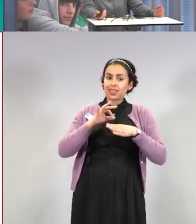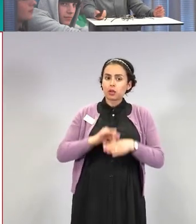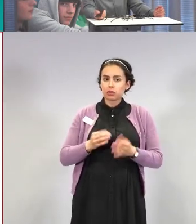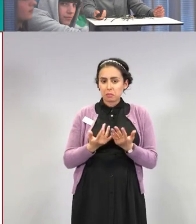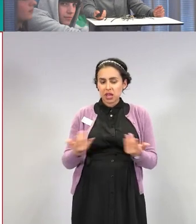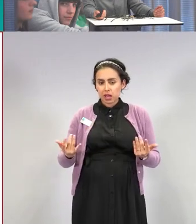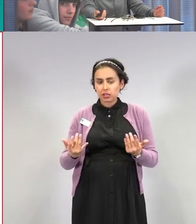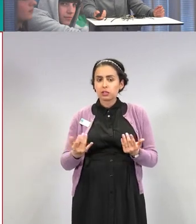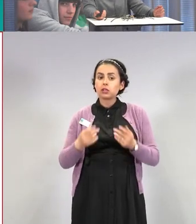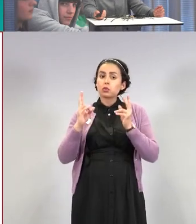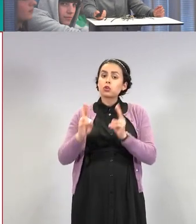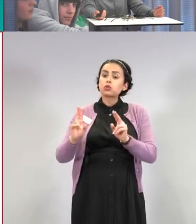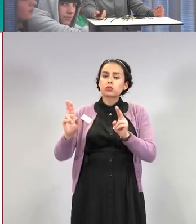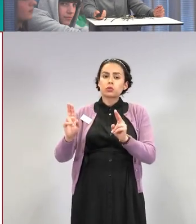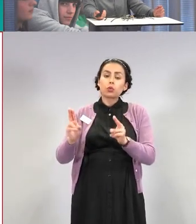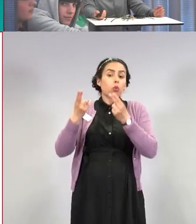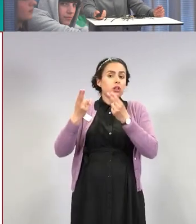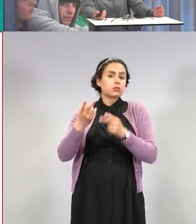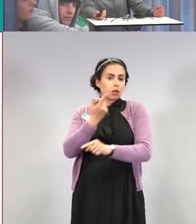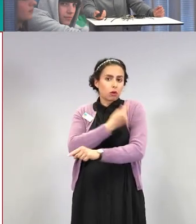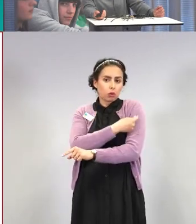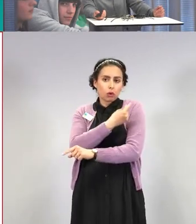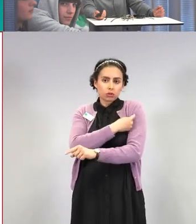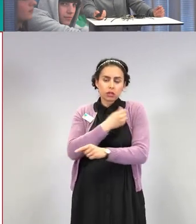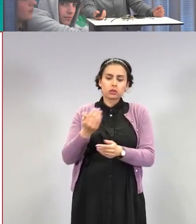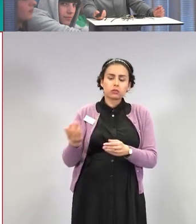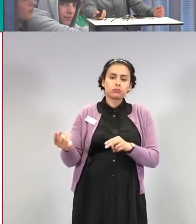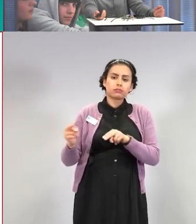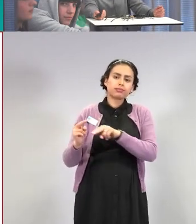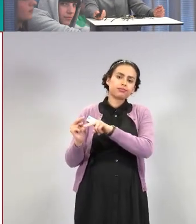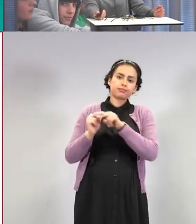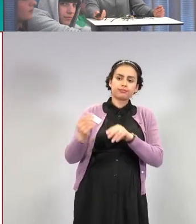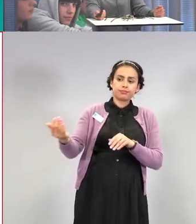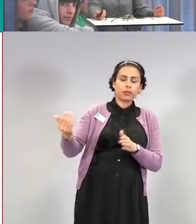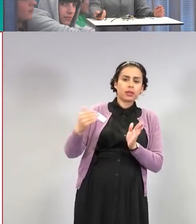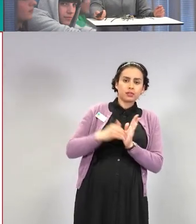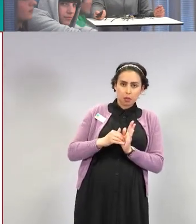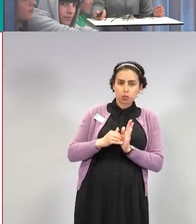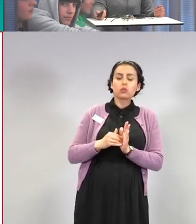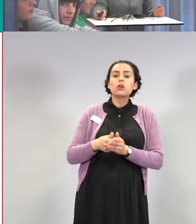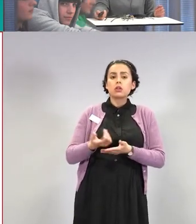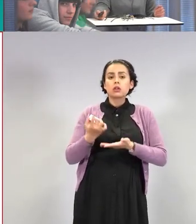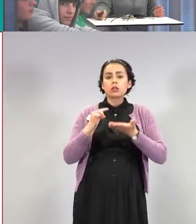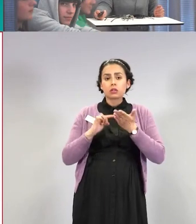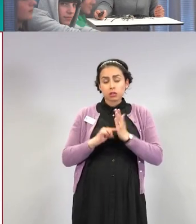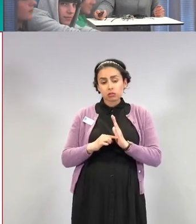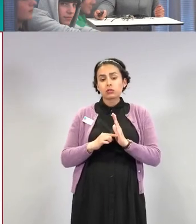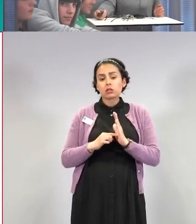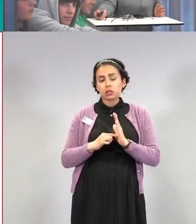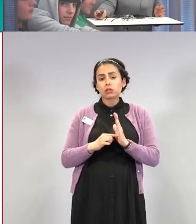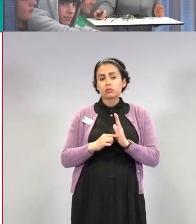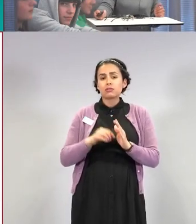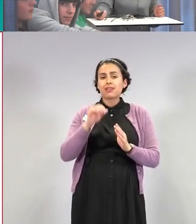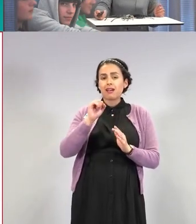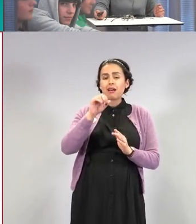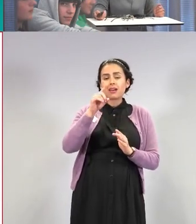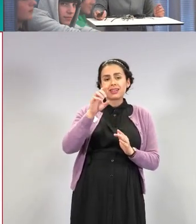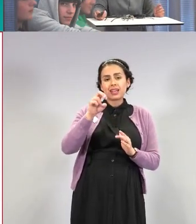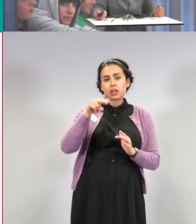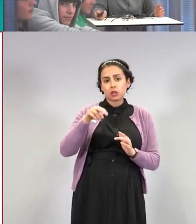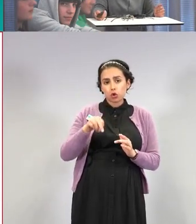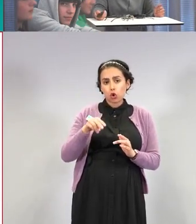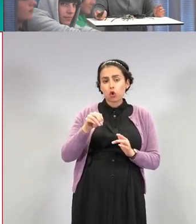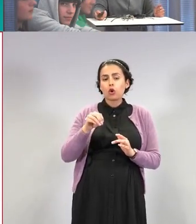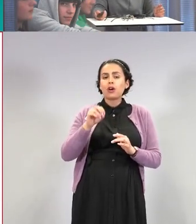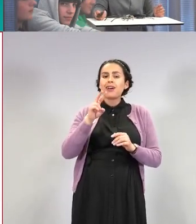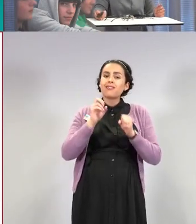saapumismäärät ovat johtaneet siihen, että adenovirusrokotteiden rajoittamisen viive rokottamiseen